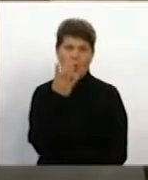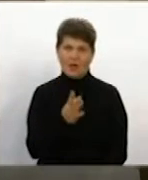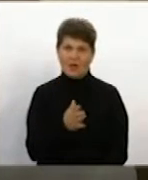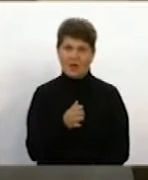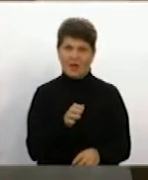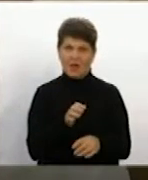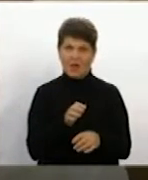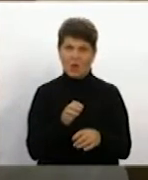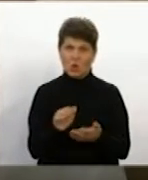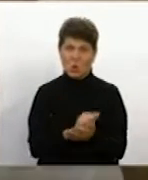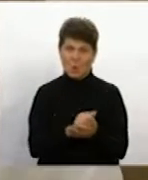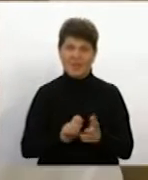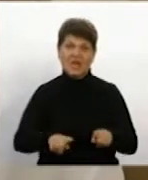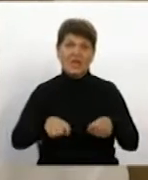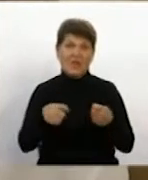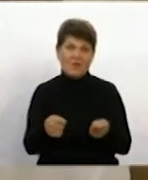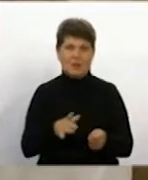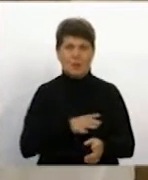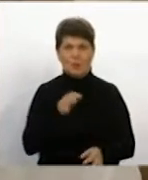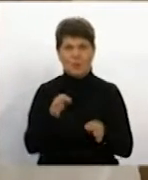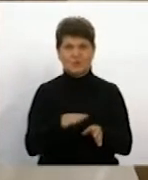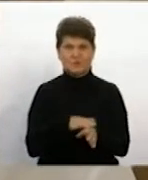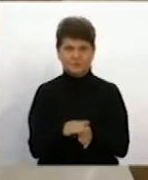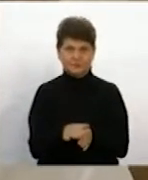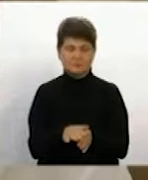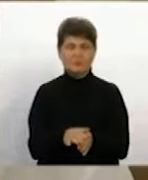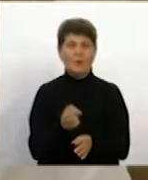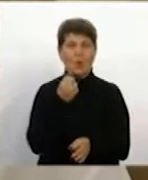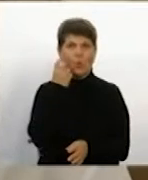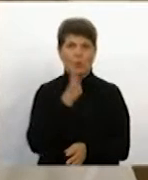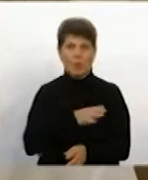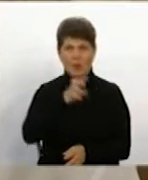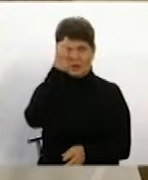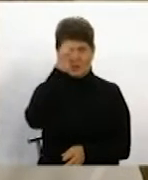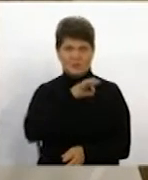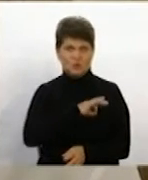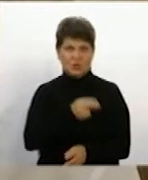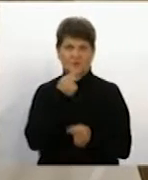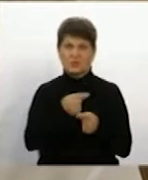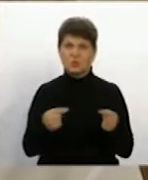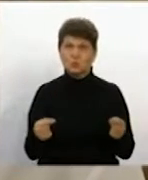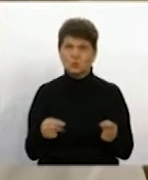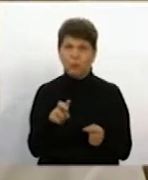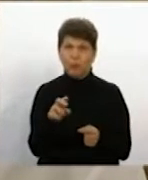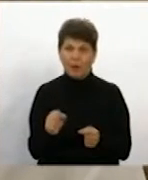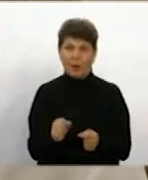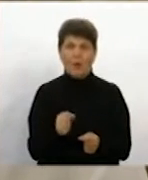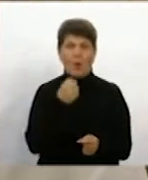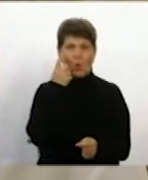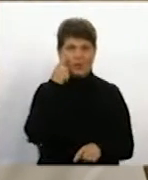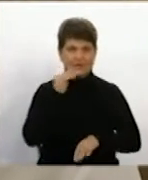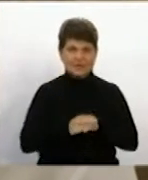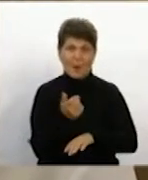Одним з умов видачі цього дозволу було погодження головного управління Держпоживслужби. Коли було встановлено наявність